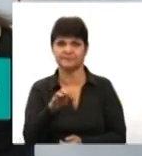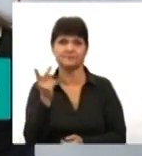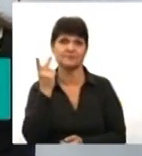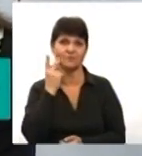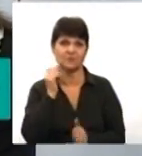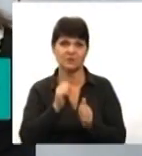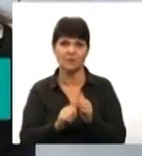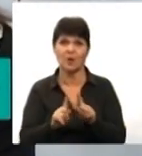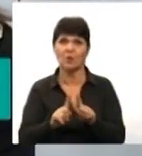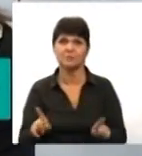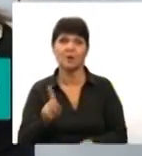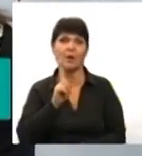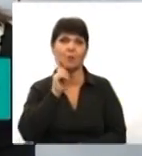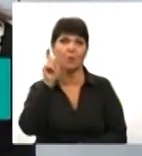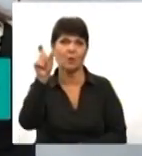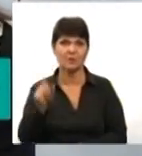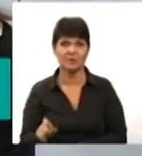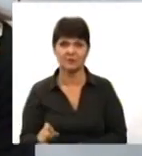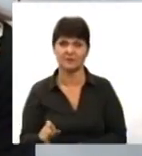особливо молоді незрячі люди,